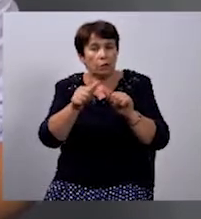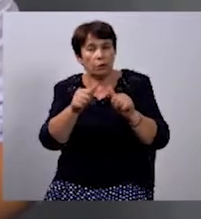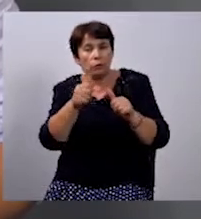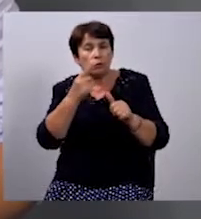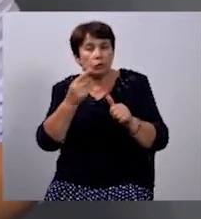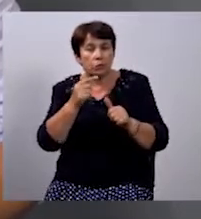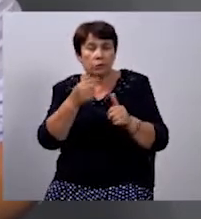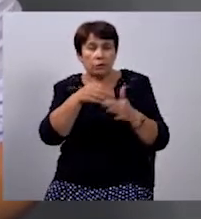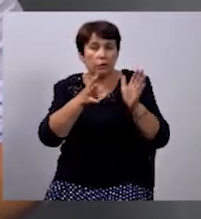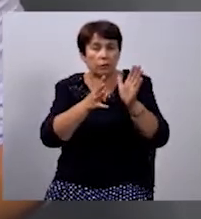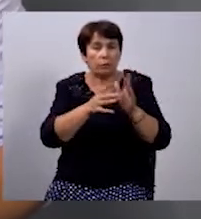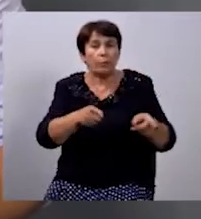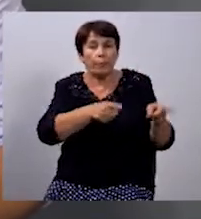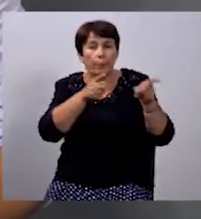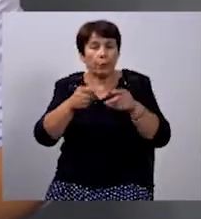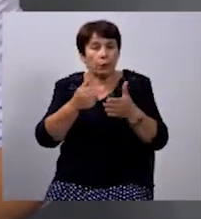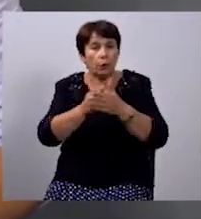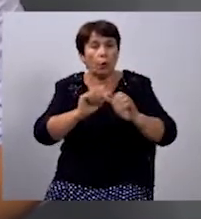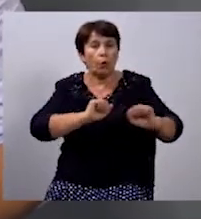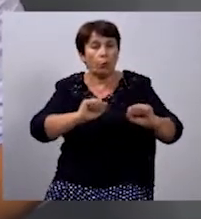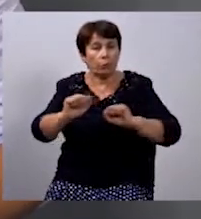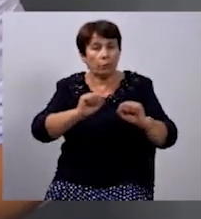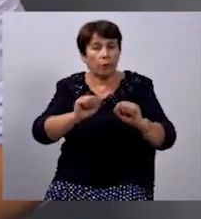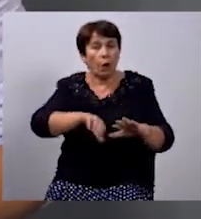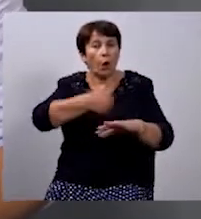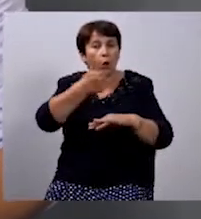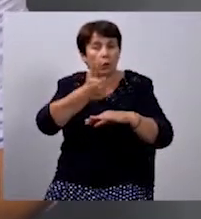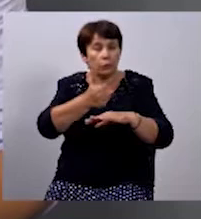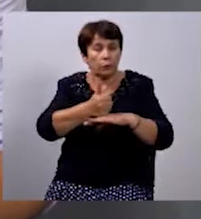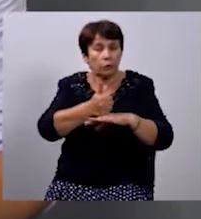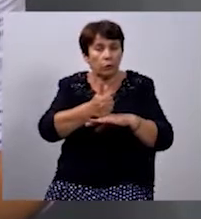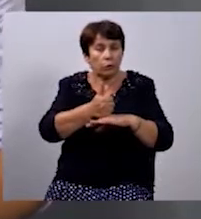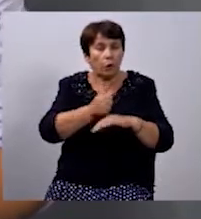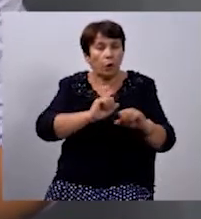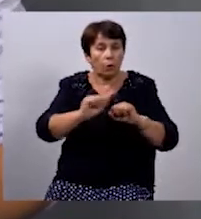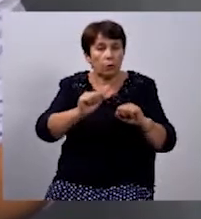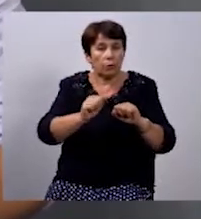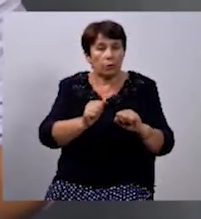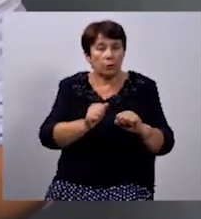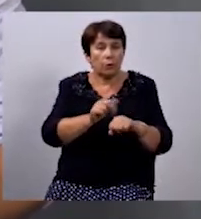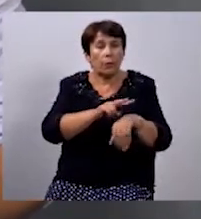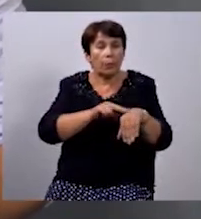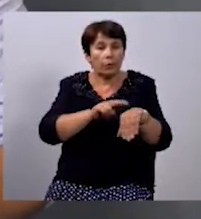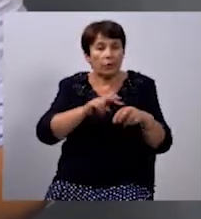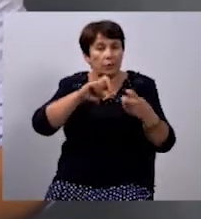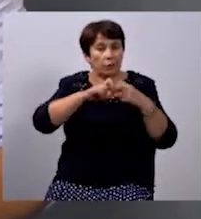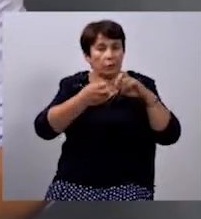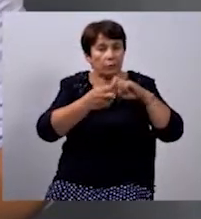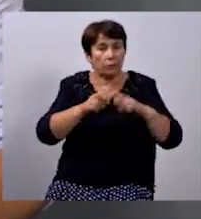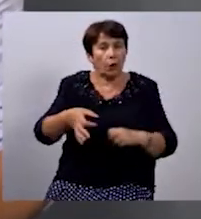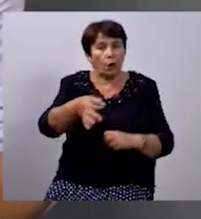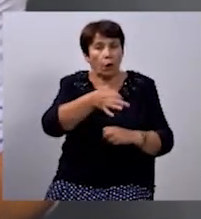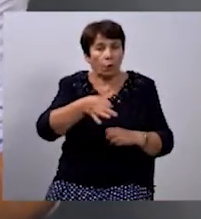2019-го його перевели до управління Головного управління Національної поліції Івано-Франківської